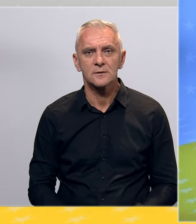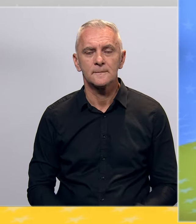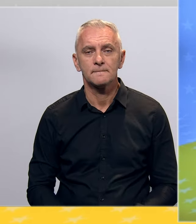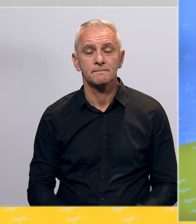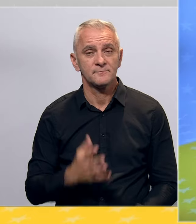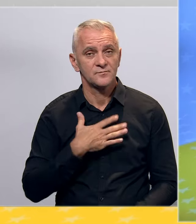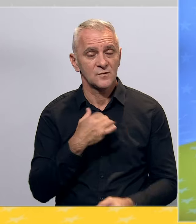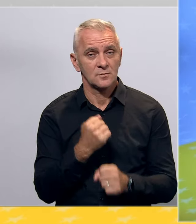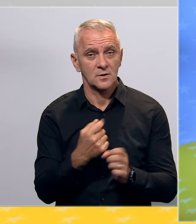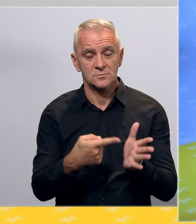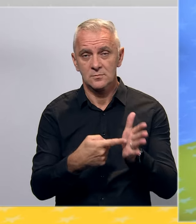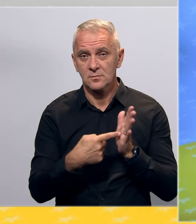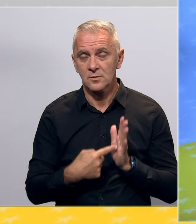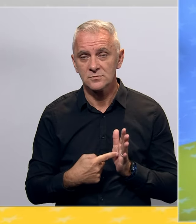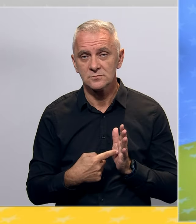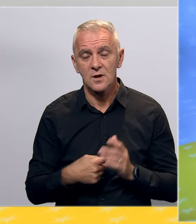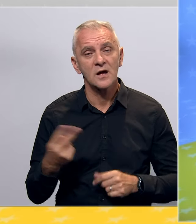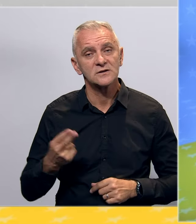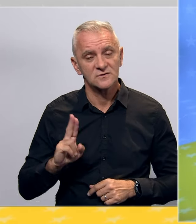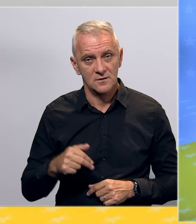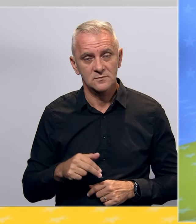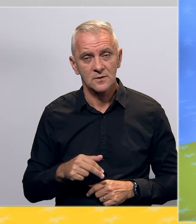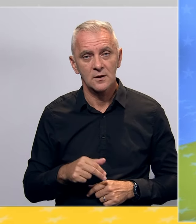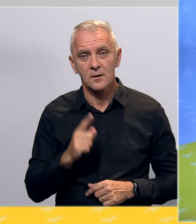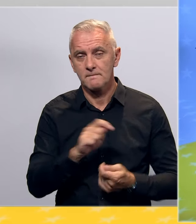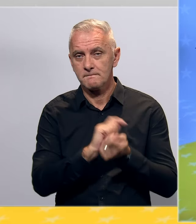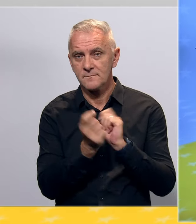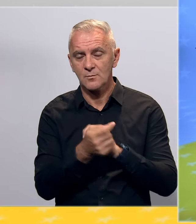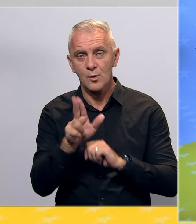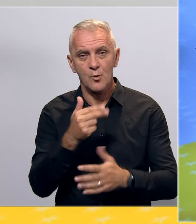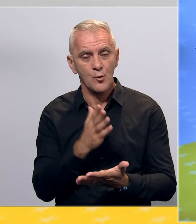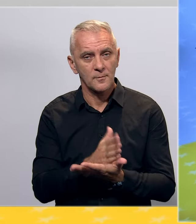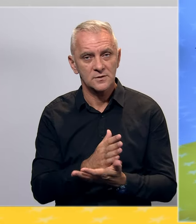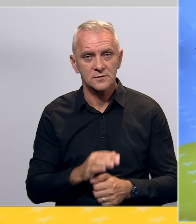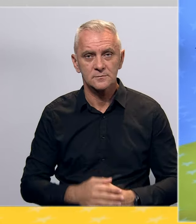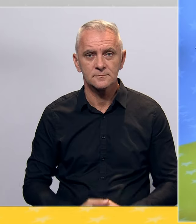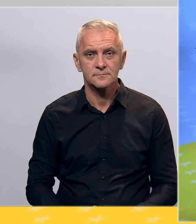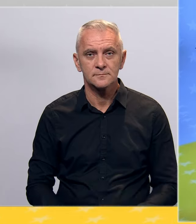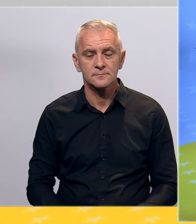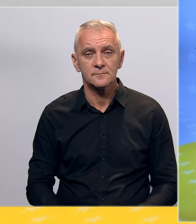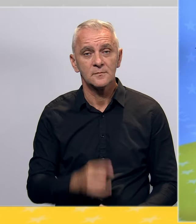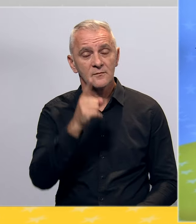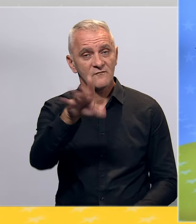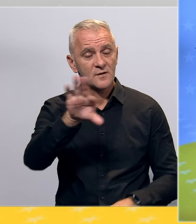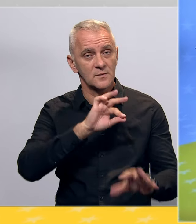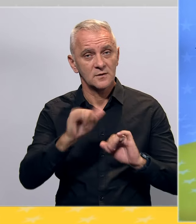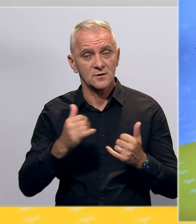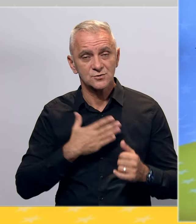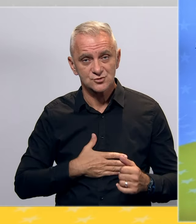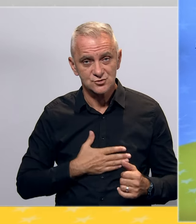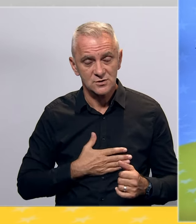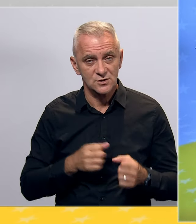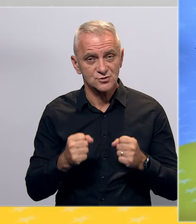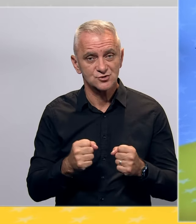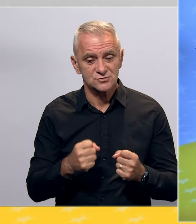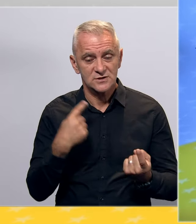Svoji rad smo pokazali da alternativa uvijek postoji i da se promjene mogu desiti. Vi birate da li želite zadržiti